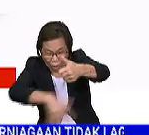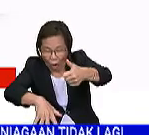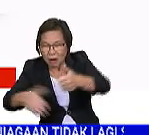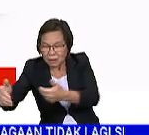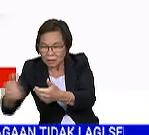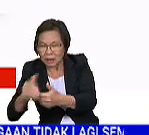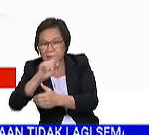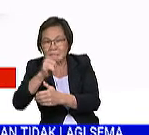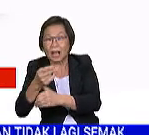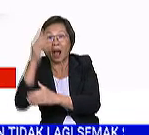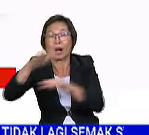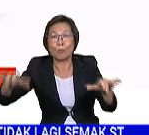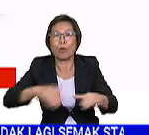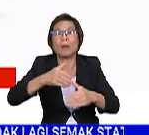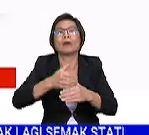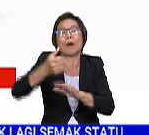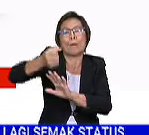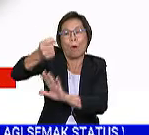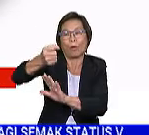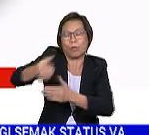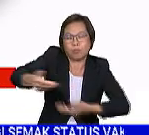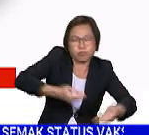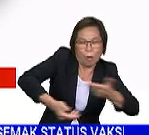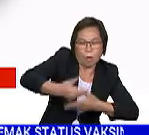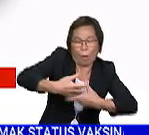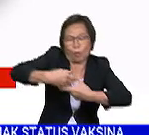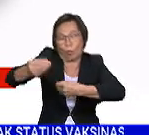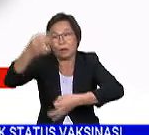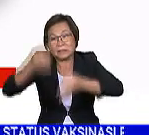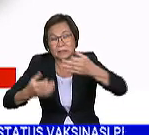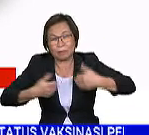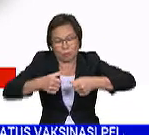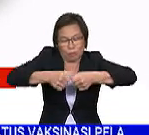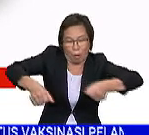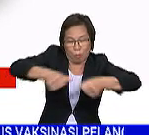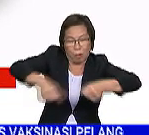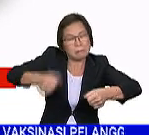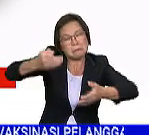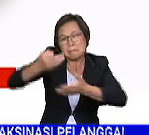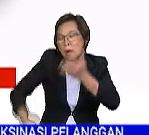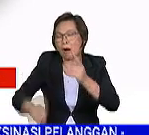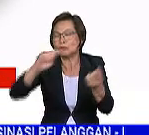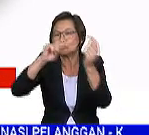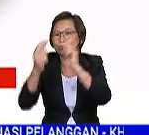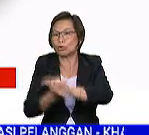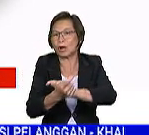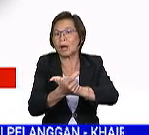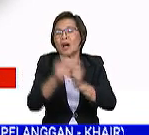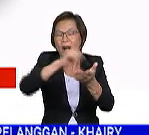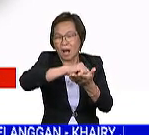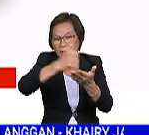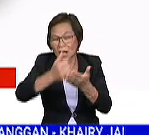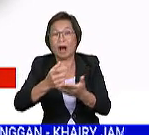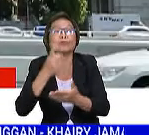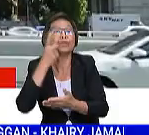akan melaksanakan proses pembekuan transaksi pengeluaran sekiranya pendepozik gagal menukar status ekau pada